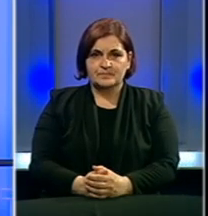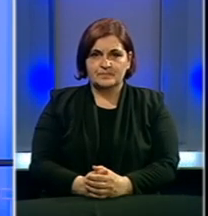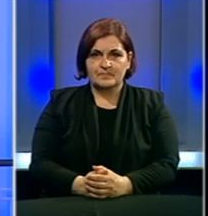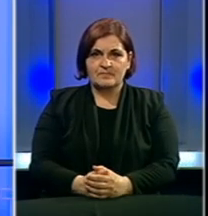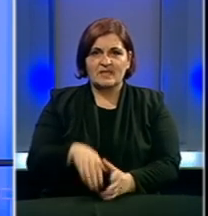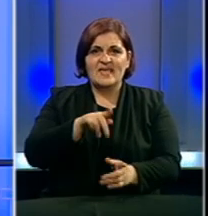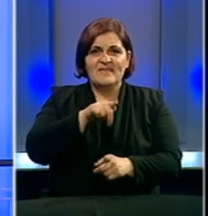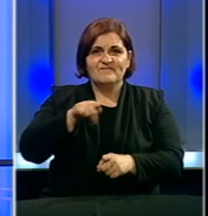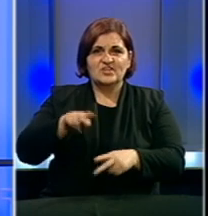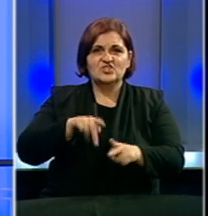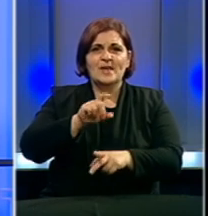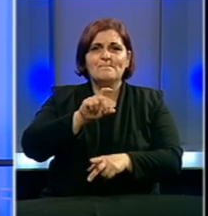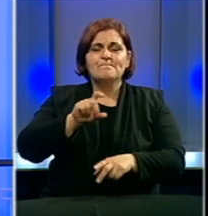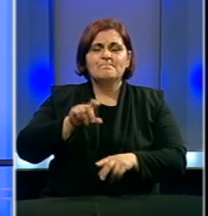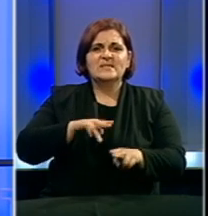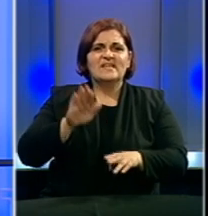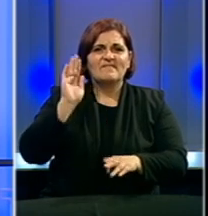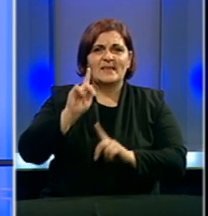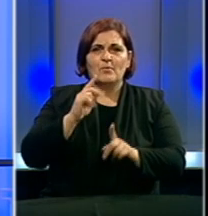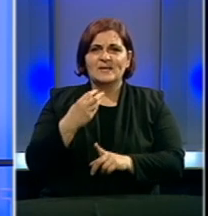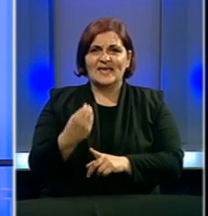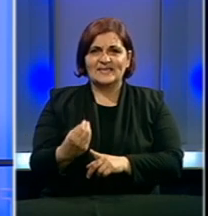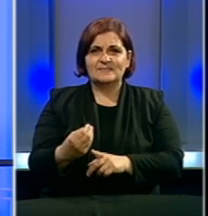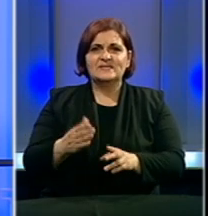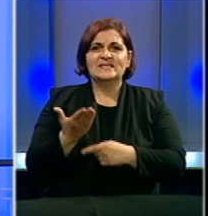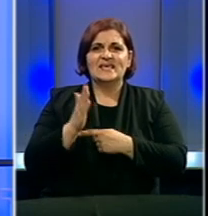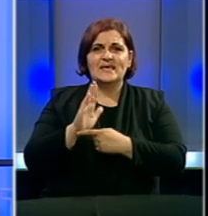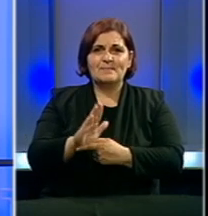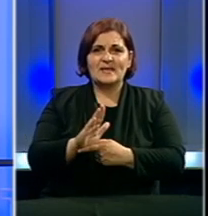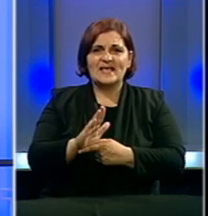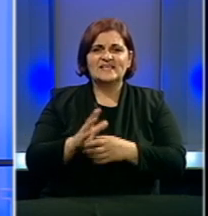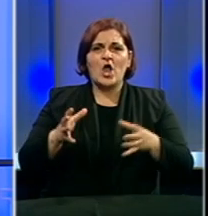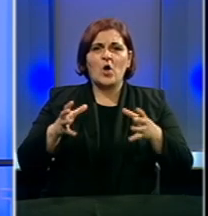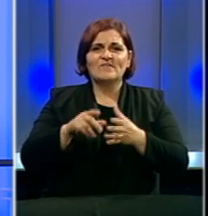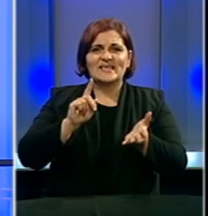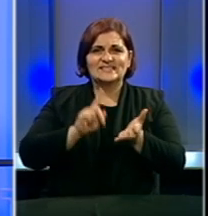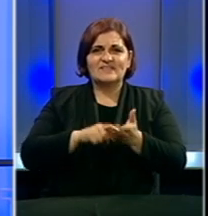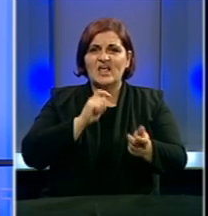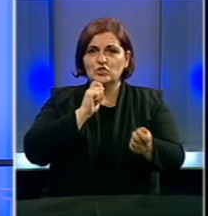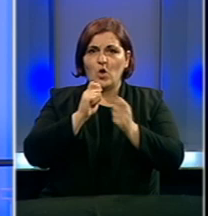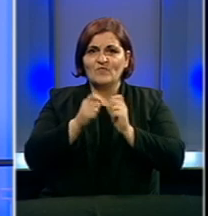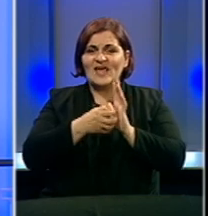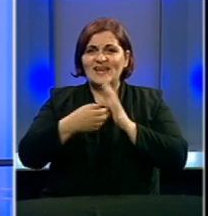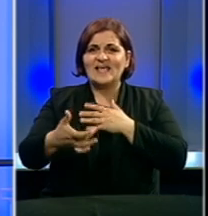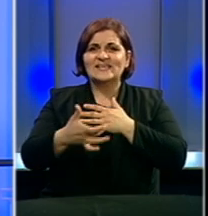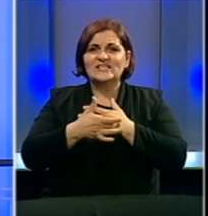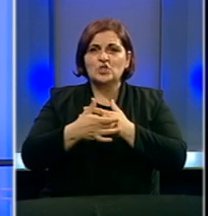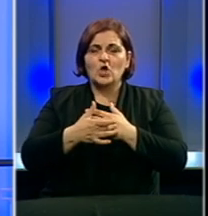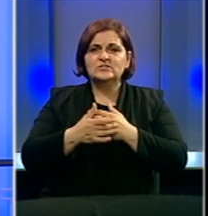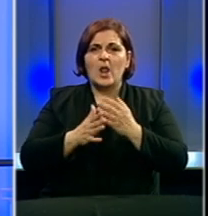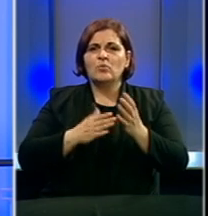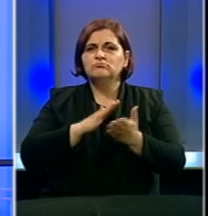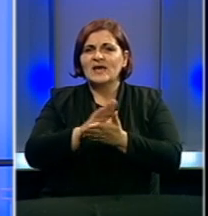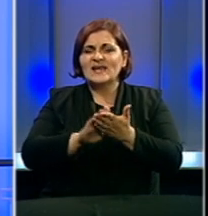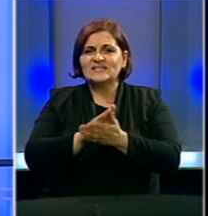Više resornih ministara Vlade Republike Srpske i predstavnici Konfederacije sindikata dogovorili su nastavak socijalnog